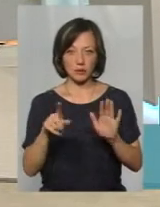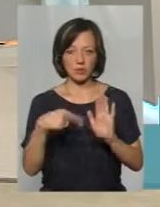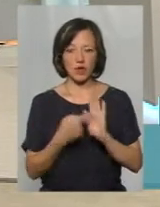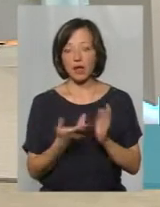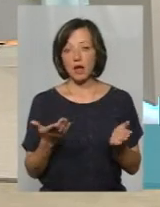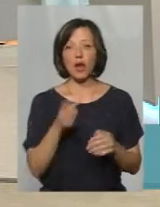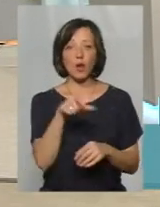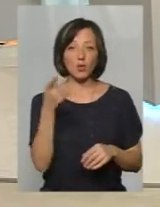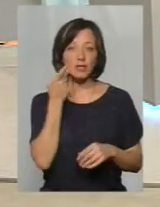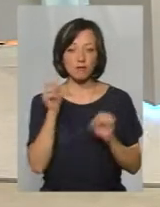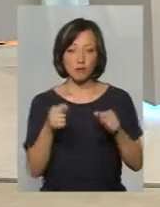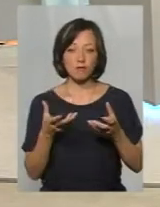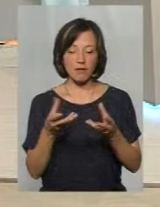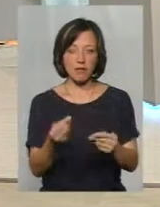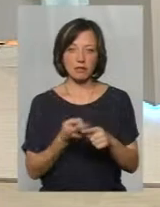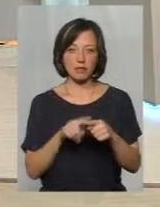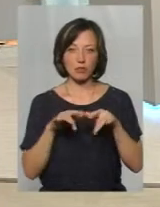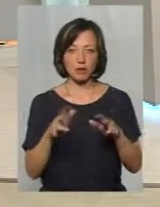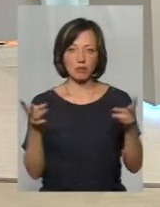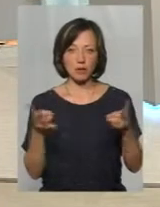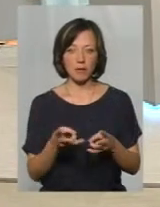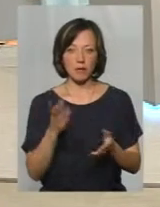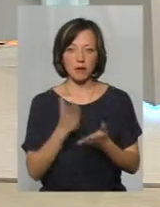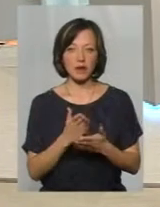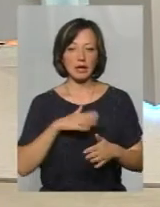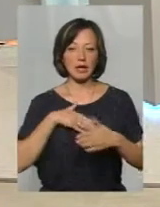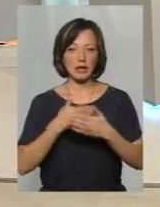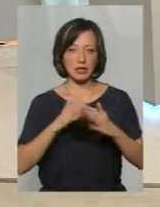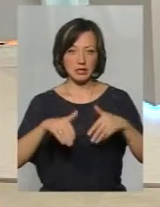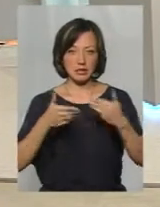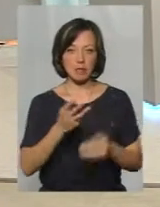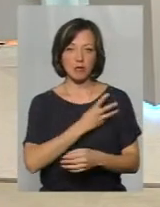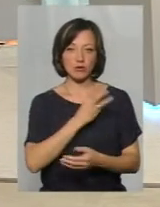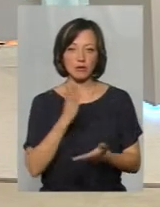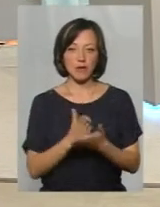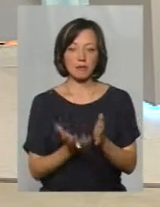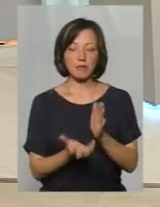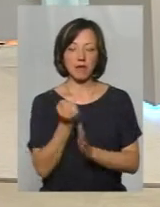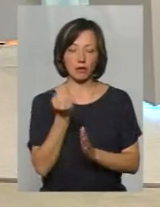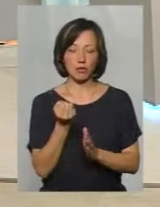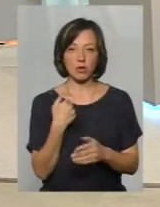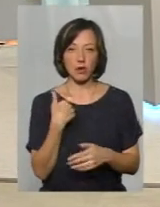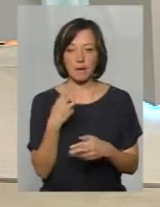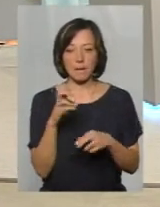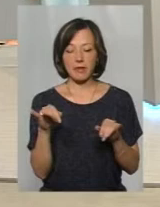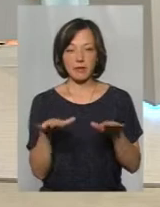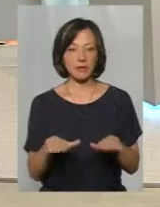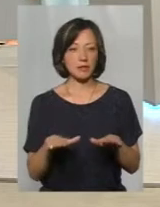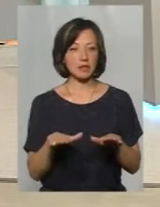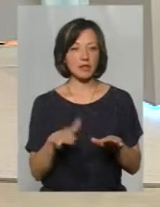завжди може повпливати. Почнемо з цього. Потрібно мати а. ініціативу і б. бажано мати підтримку. Тобто, я би на місці